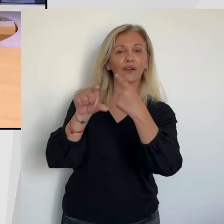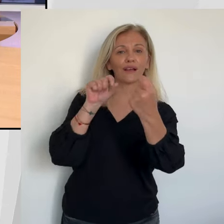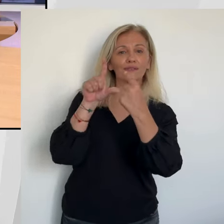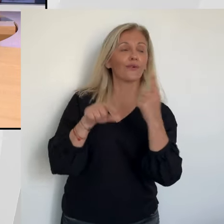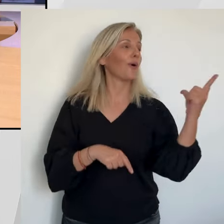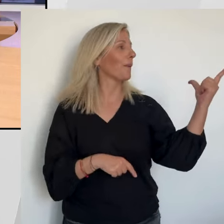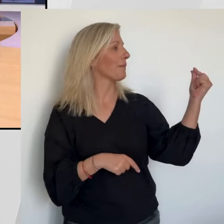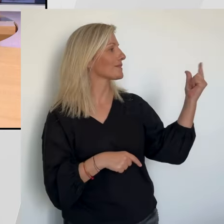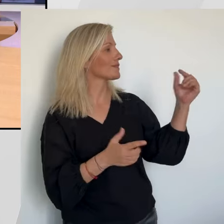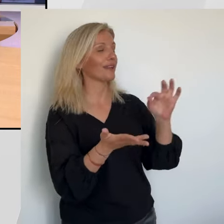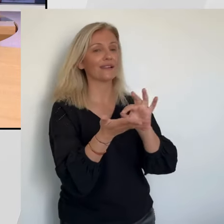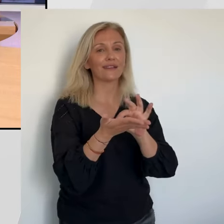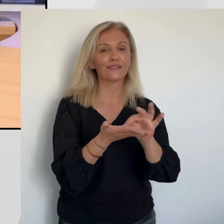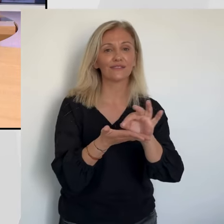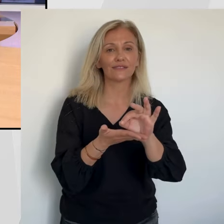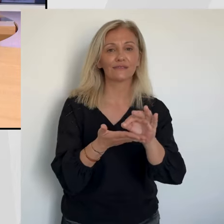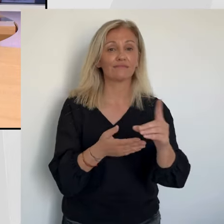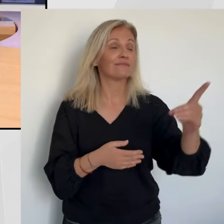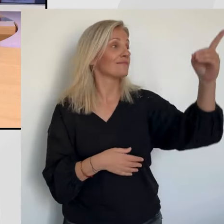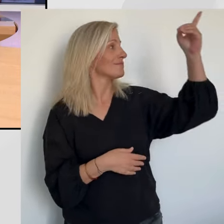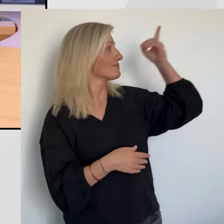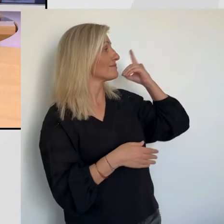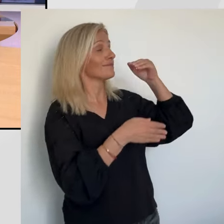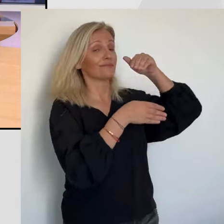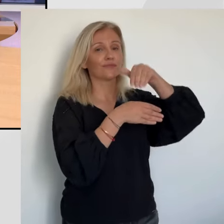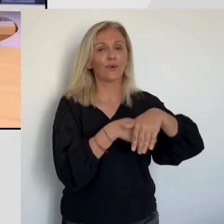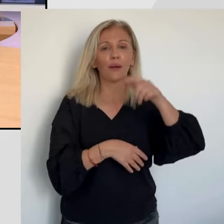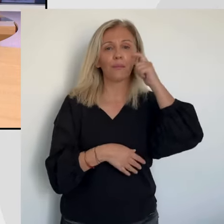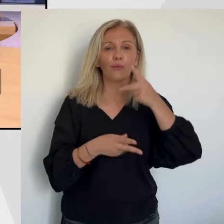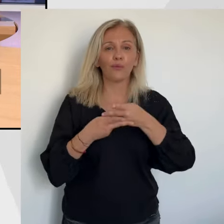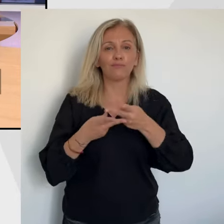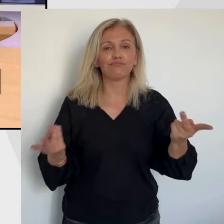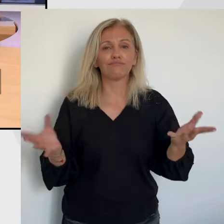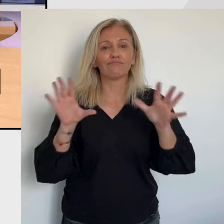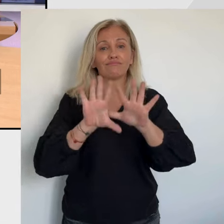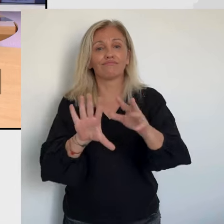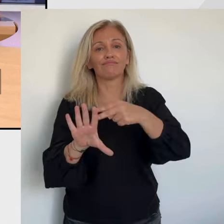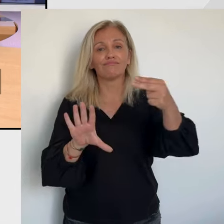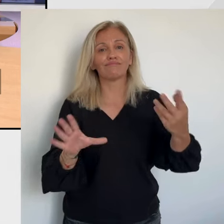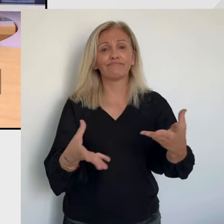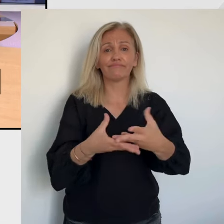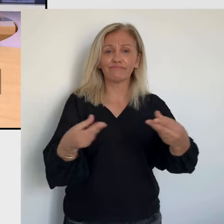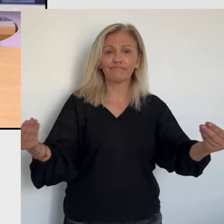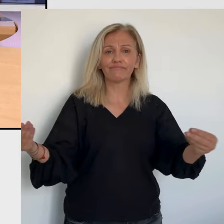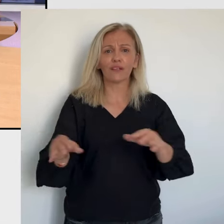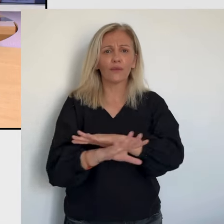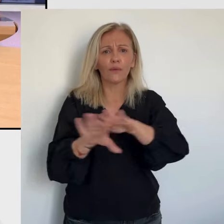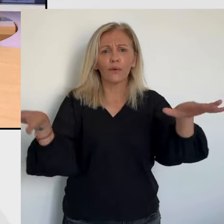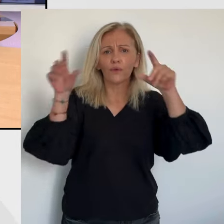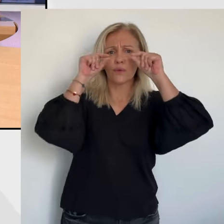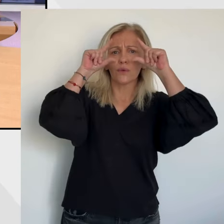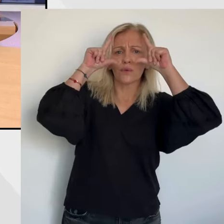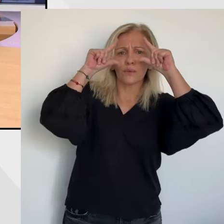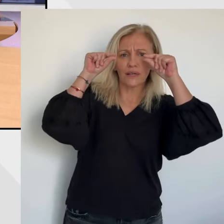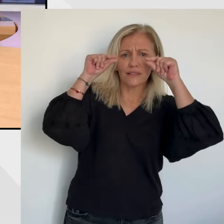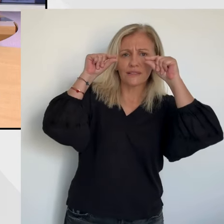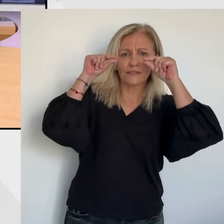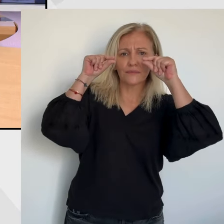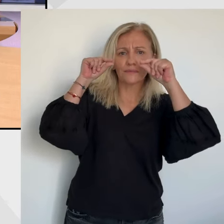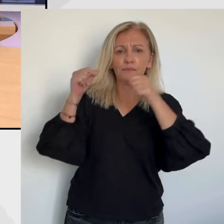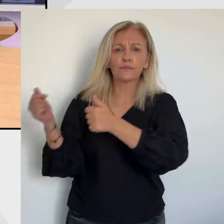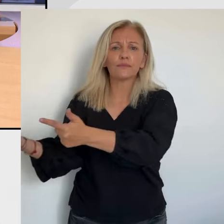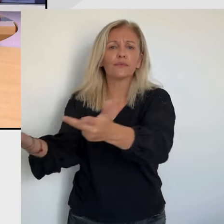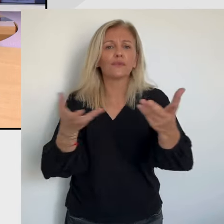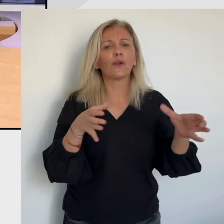Concertation, tractation et jeu d'alliance. Depuis dimanche soir, il annonce par Emmanuel Macron de la dissolution de l'Assemblée nationale qui a pris tout le monde de cours. Les